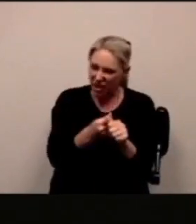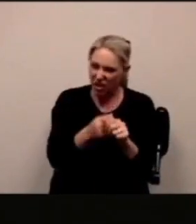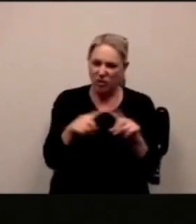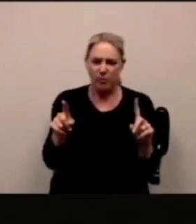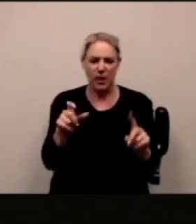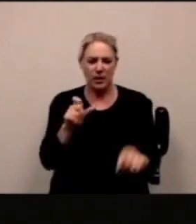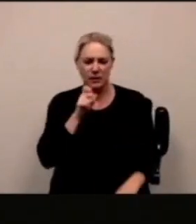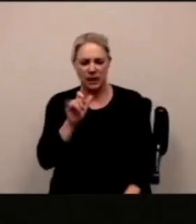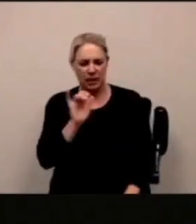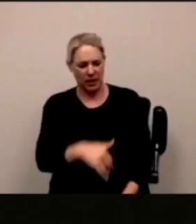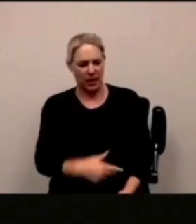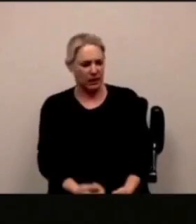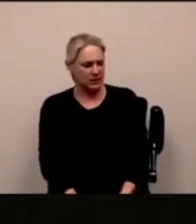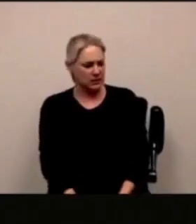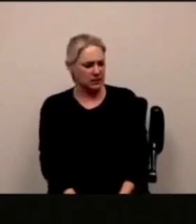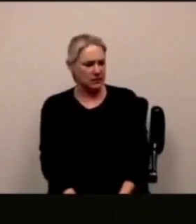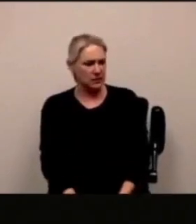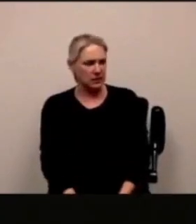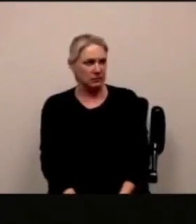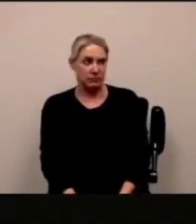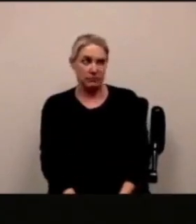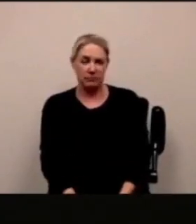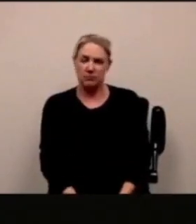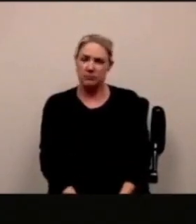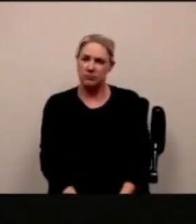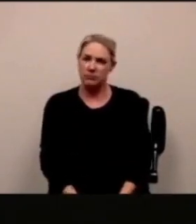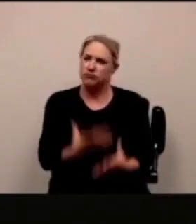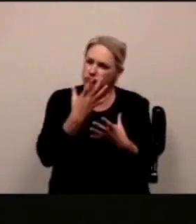questo per te come lo fa il motore della fisica